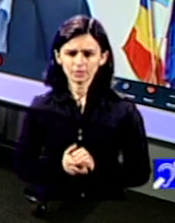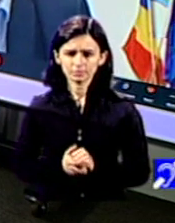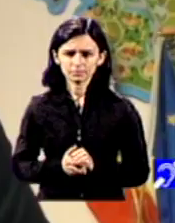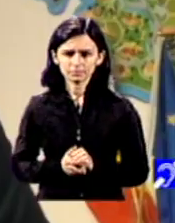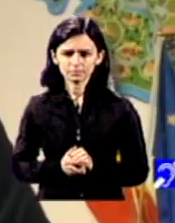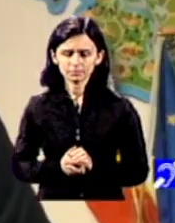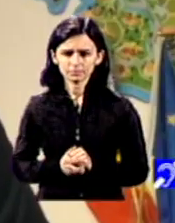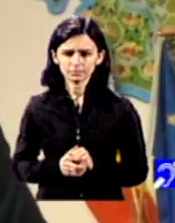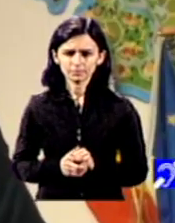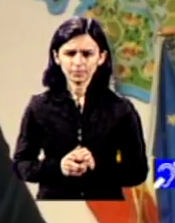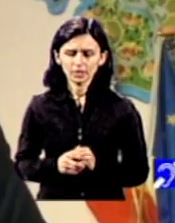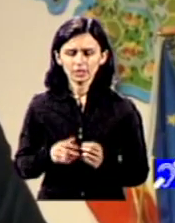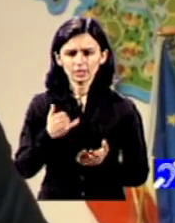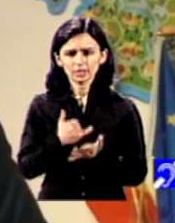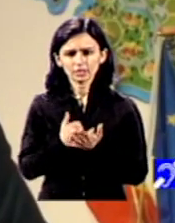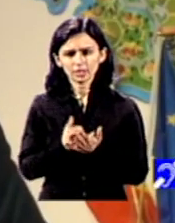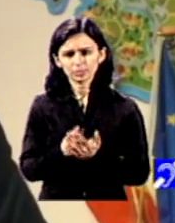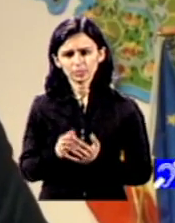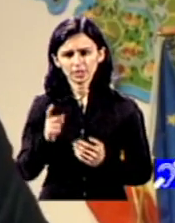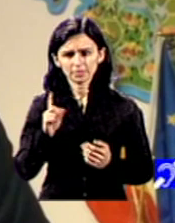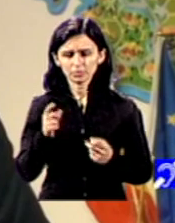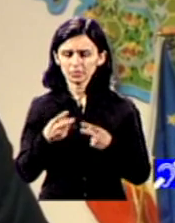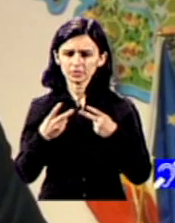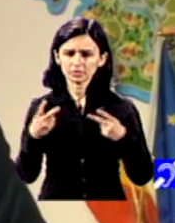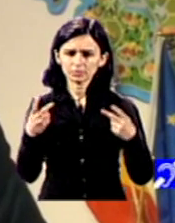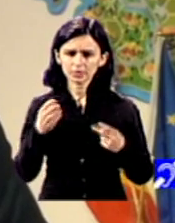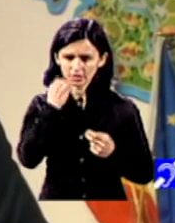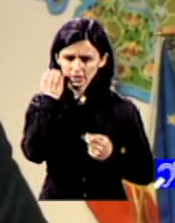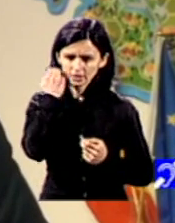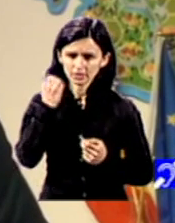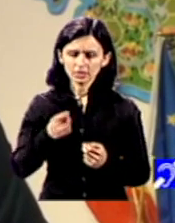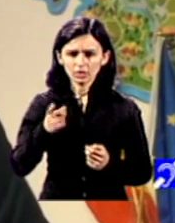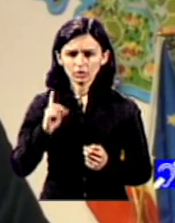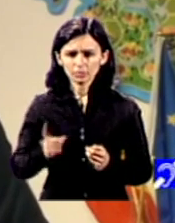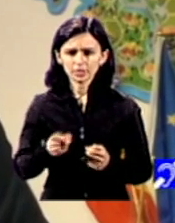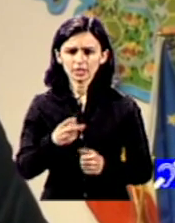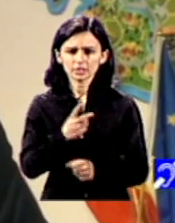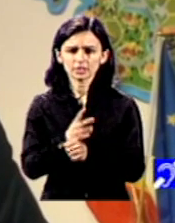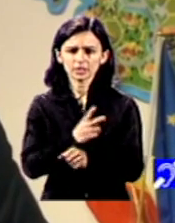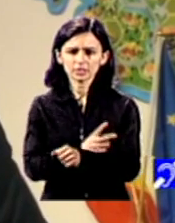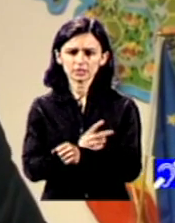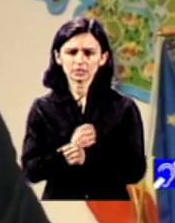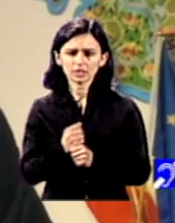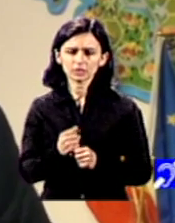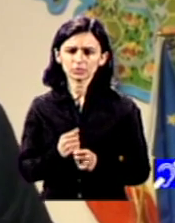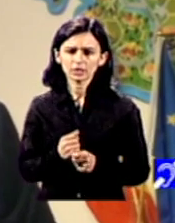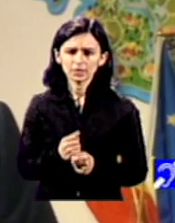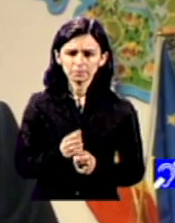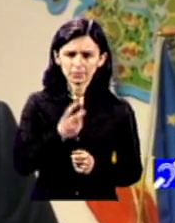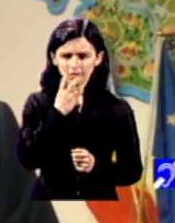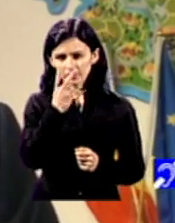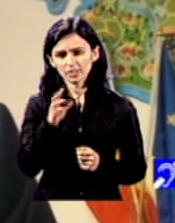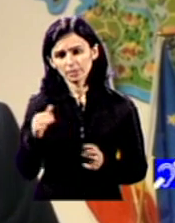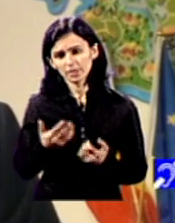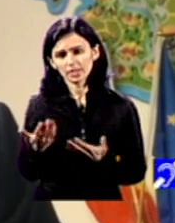de drepturi devine irrelevantă în același timp când e vorba de obligații statul foarte repede își dă seama că mai are câte ceva să-ți